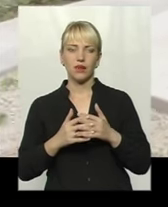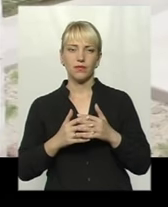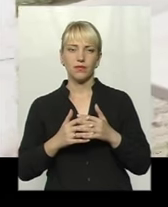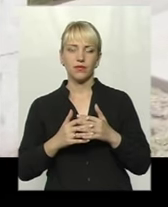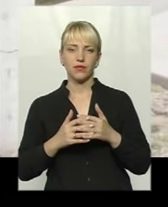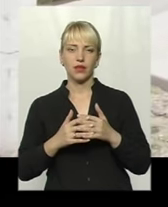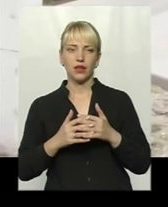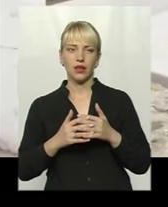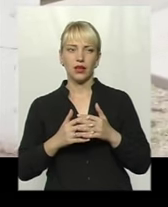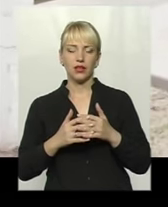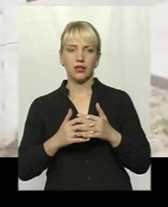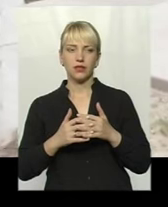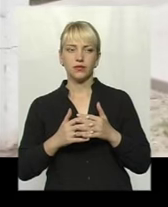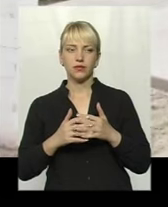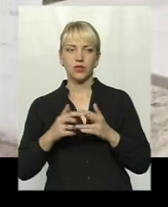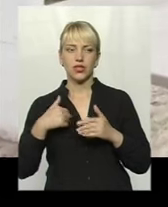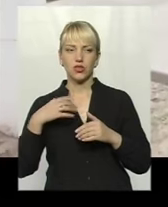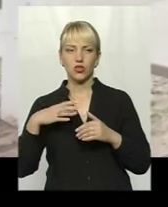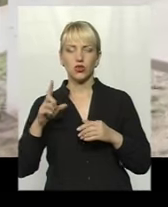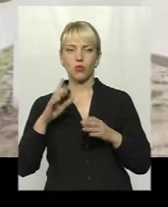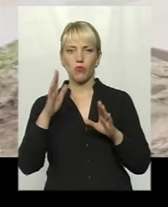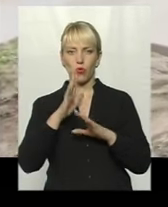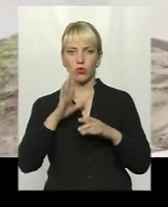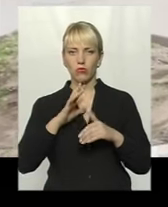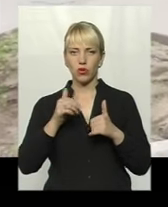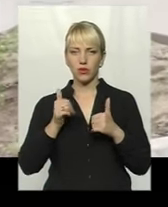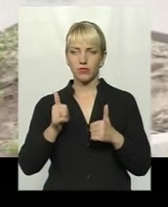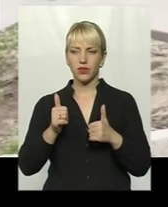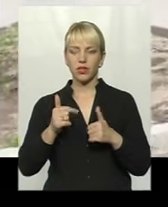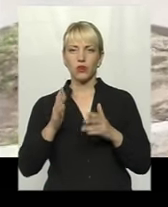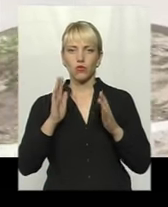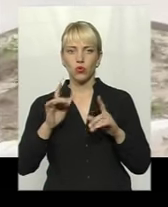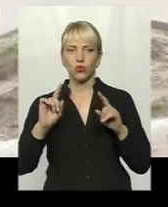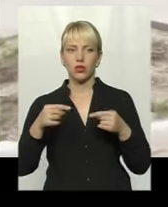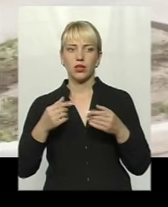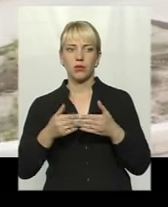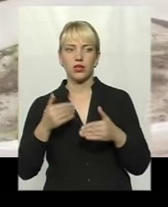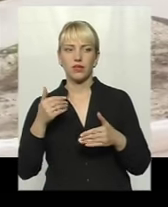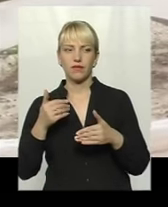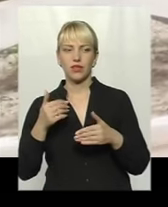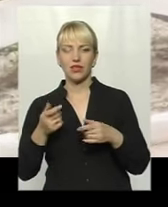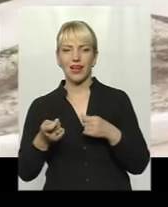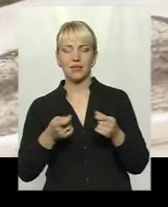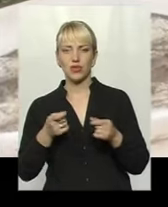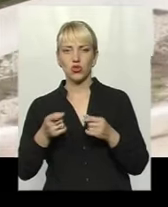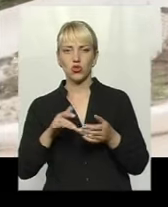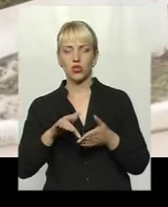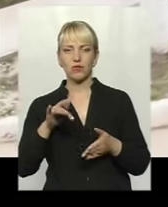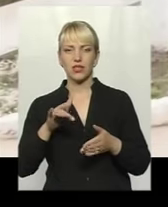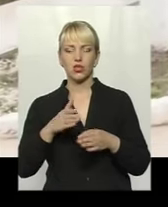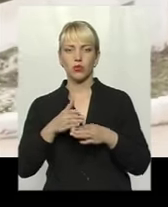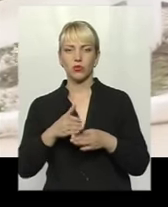Я ще почекаю трошки, щоб погода встановилася. Мені буду требувати від адміністративного центру